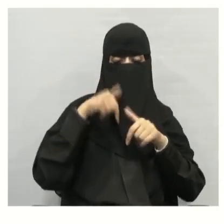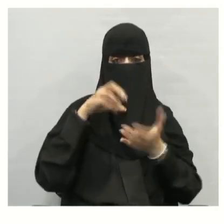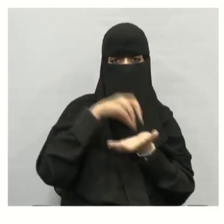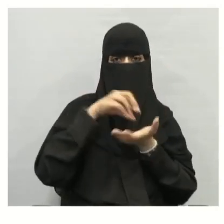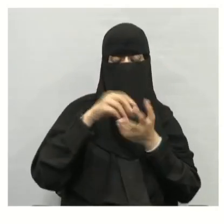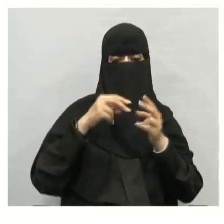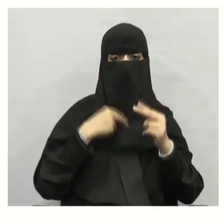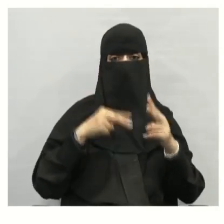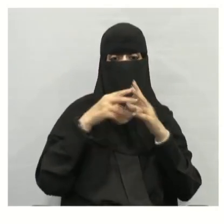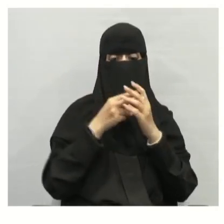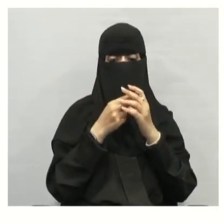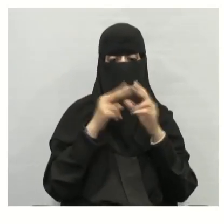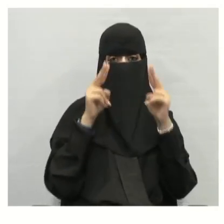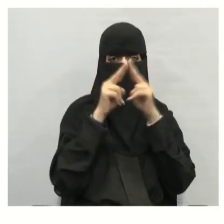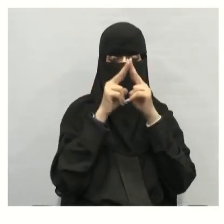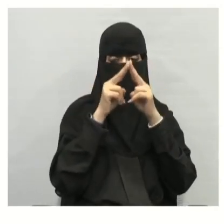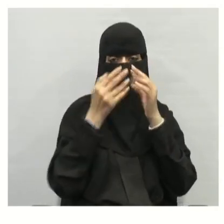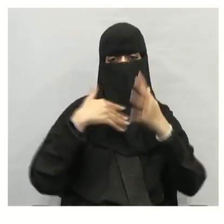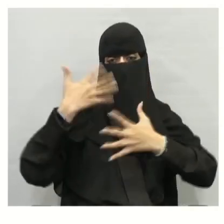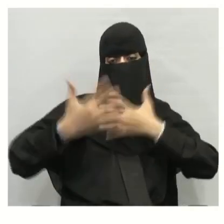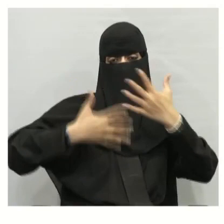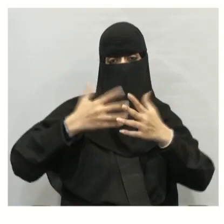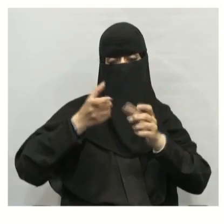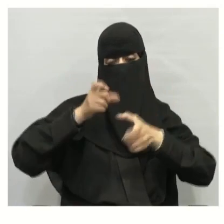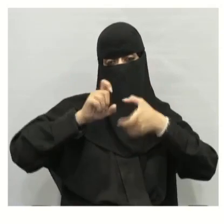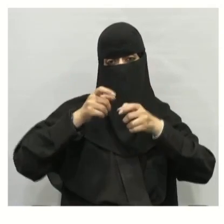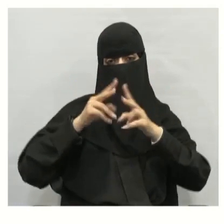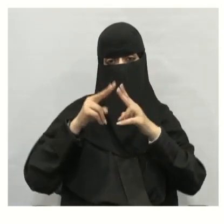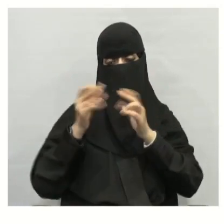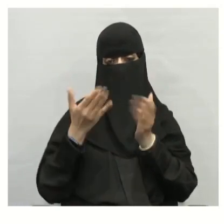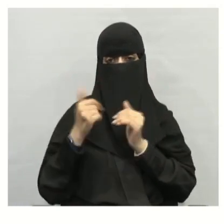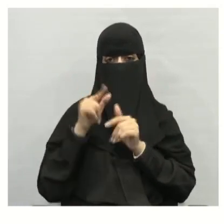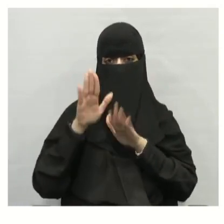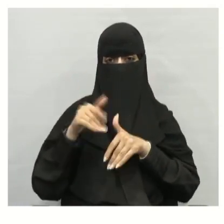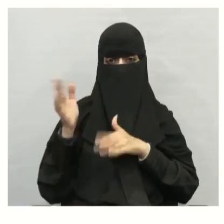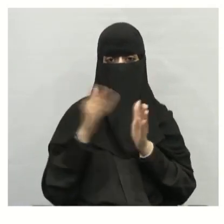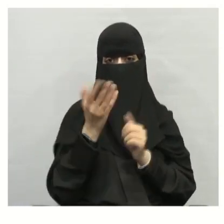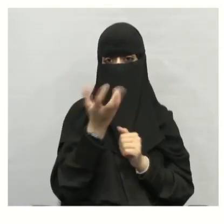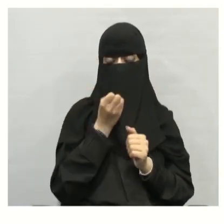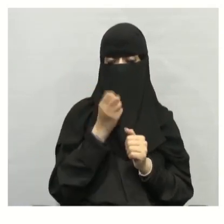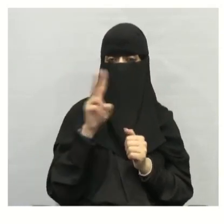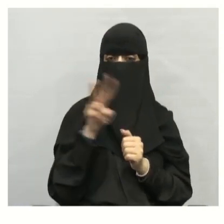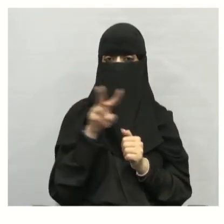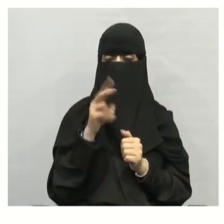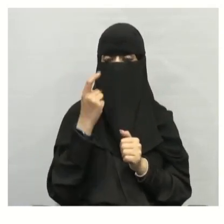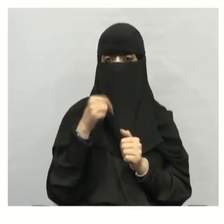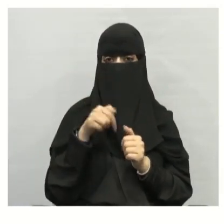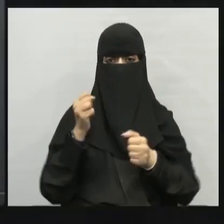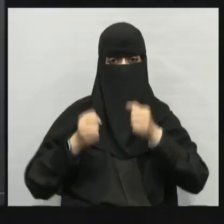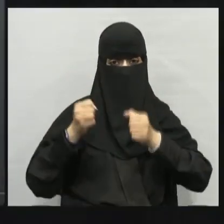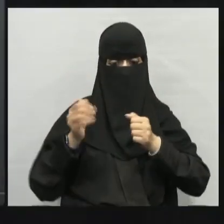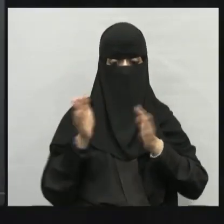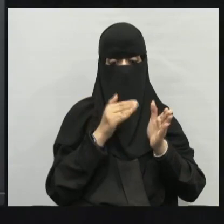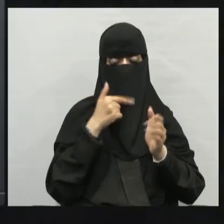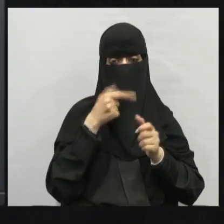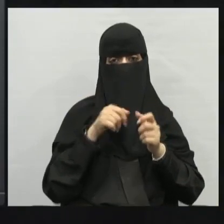المصانع منها محطات تلوث الطاقة الكهربائية إذن عدد مصادر تلوث الهواء هي السيارات